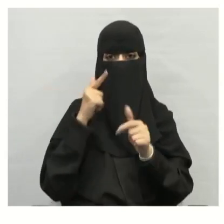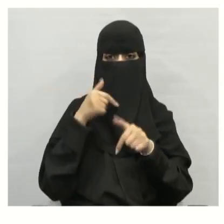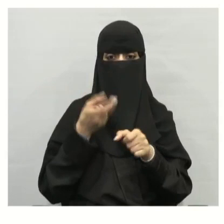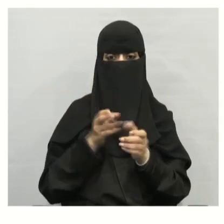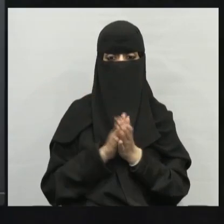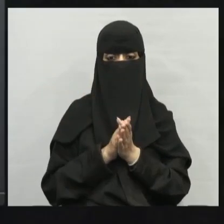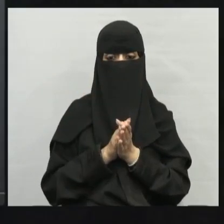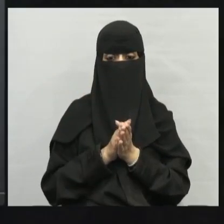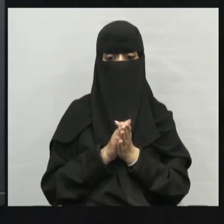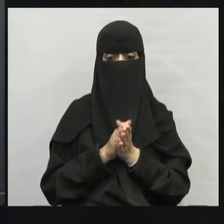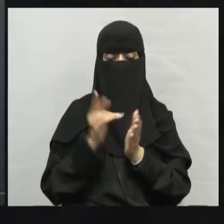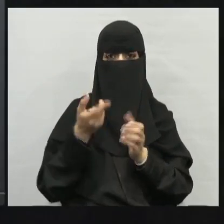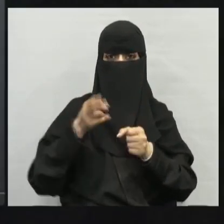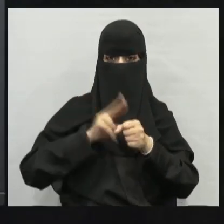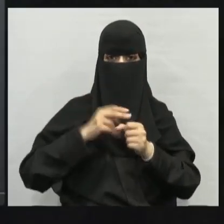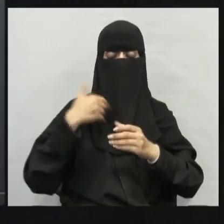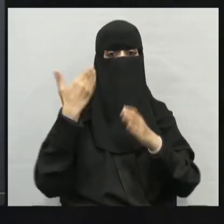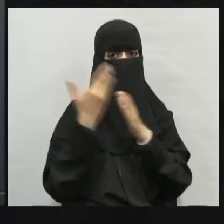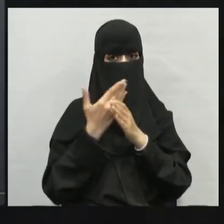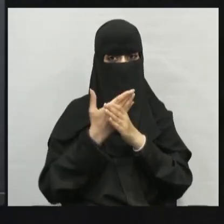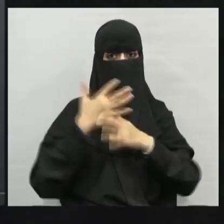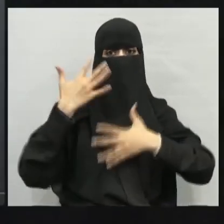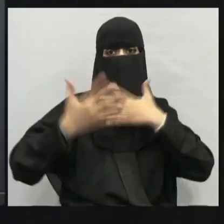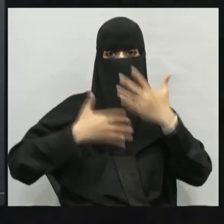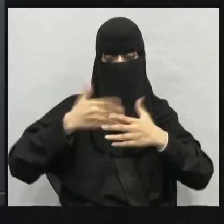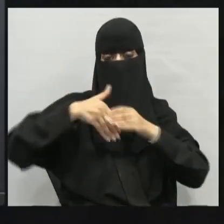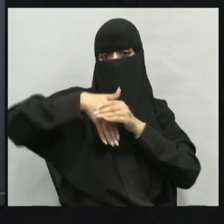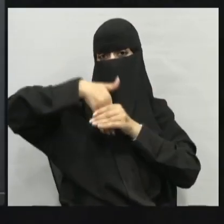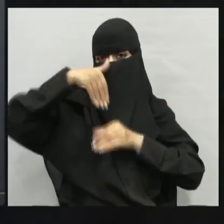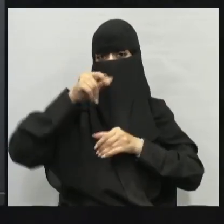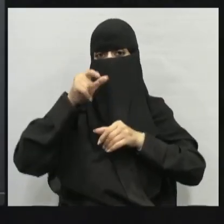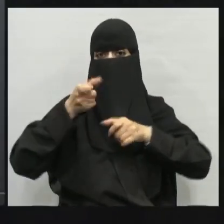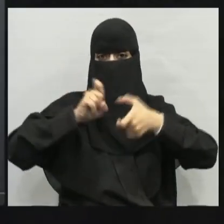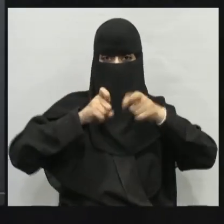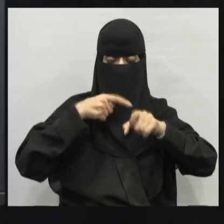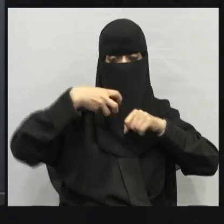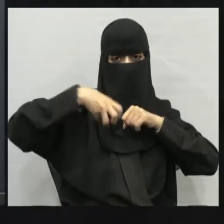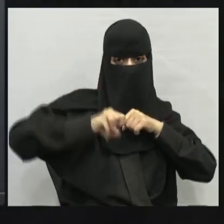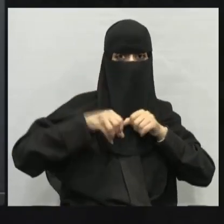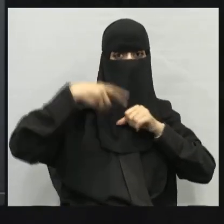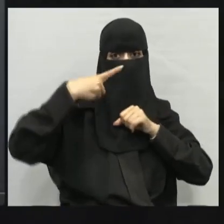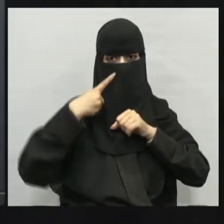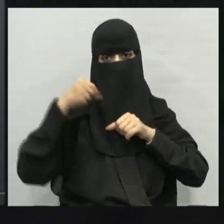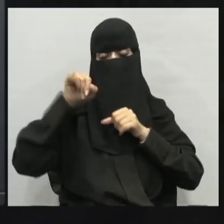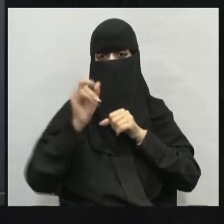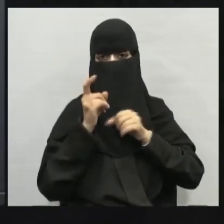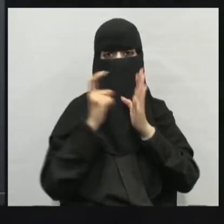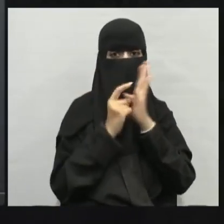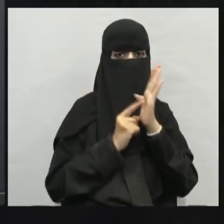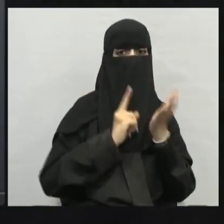لنعيد العوامل الحيوية هي المخلوقات المكونة للجزء الحي من النظام البيئي